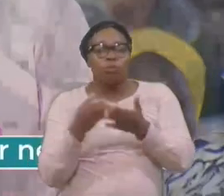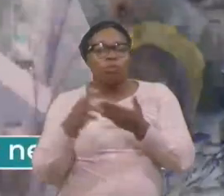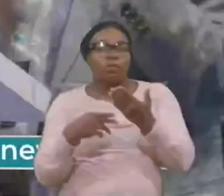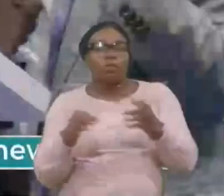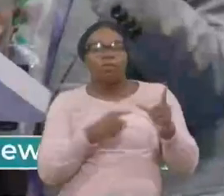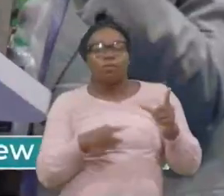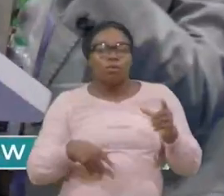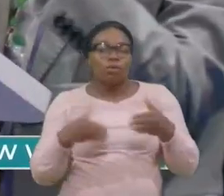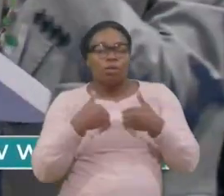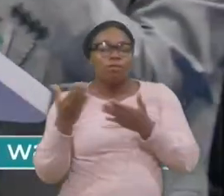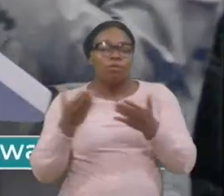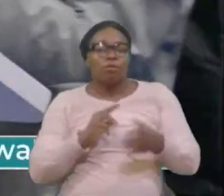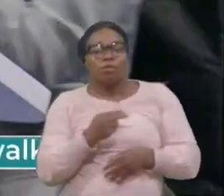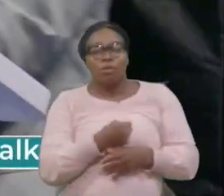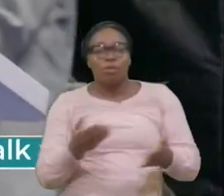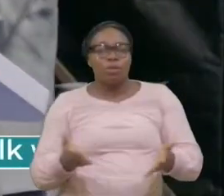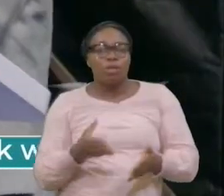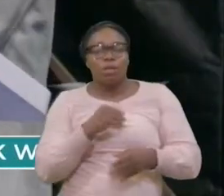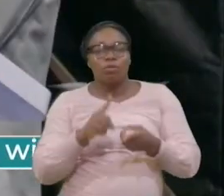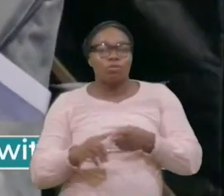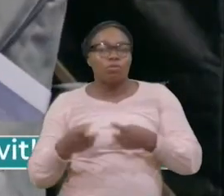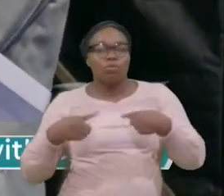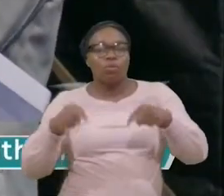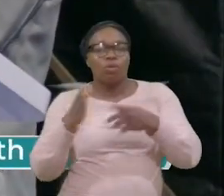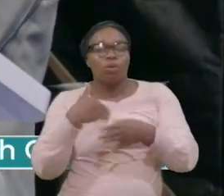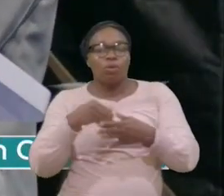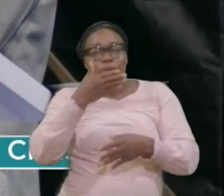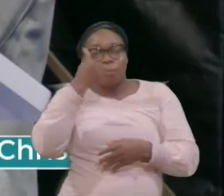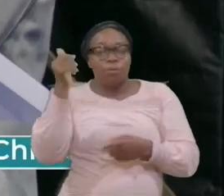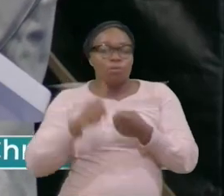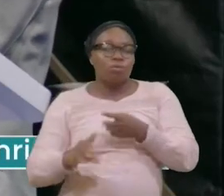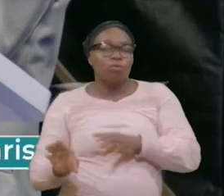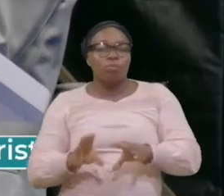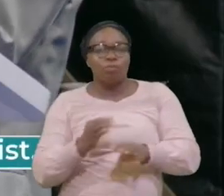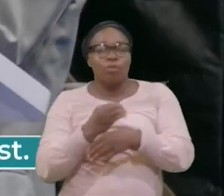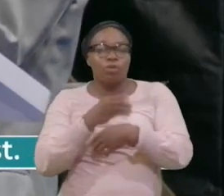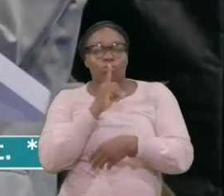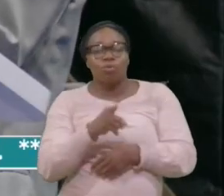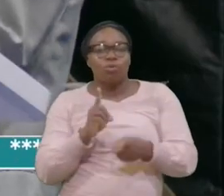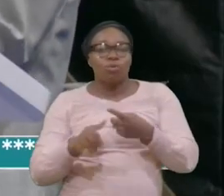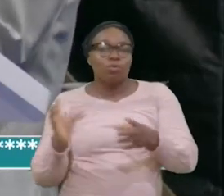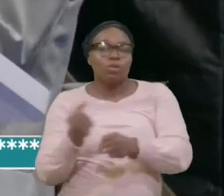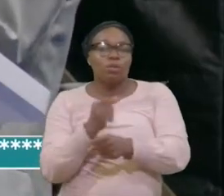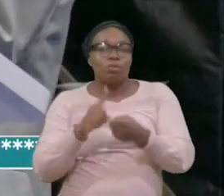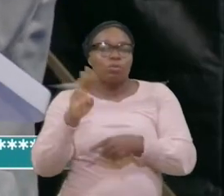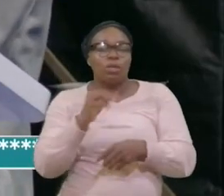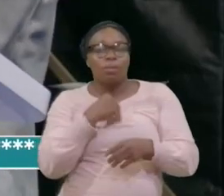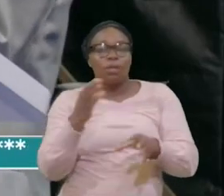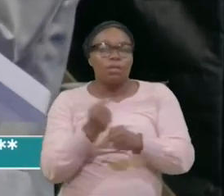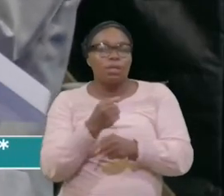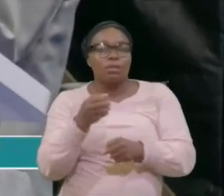Donc, Occupons-nous, Rapidement, De ceux-là, ont levé la main, Pour les aider, Prendre leurs informations,